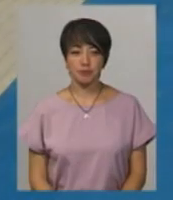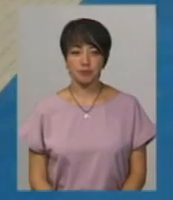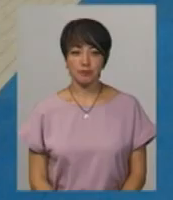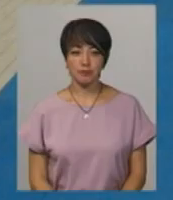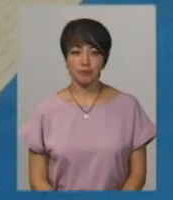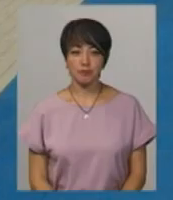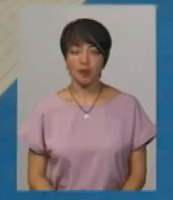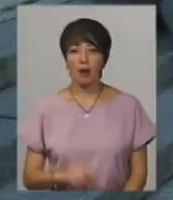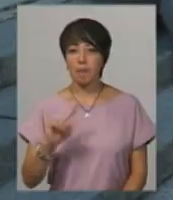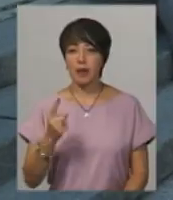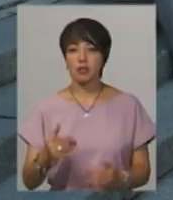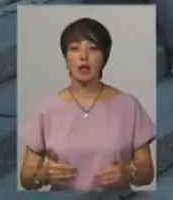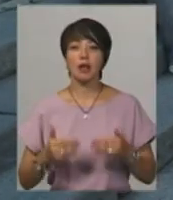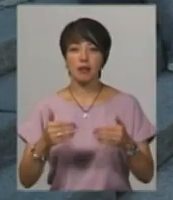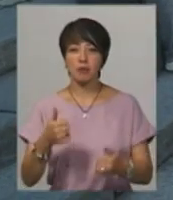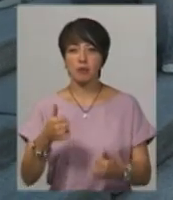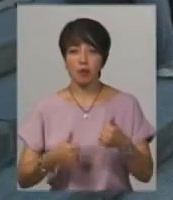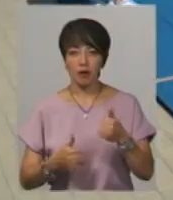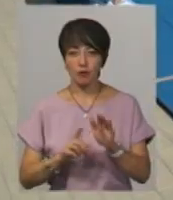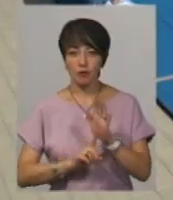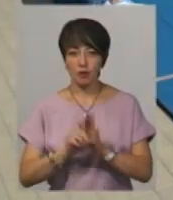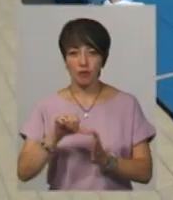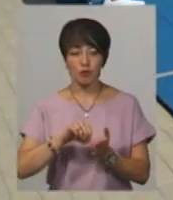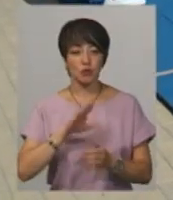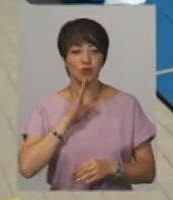Перший етап змагання розпочався із вістоподівчат.